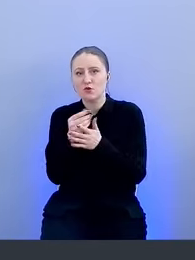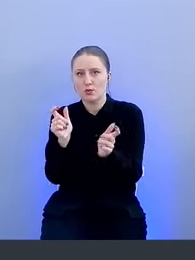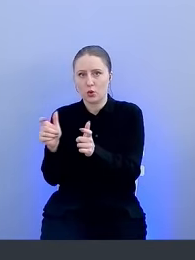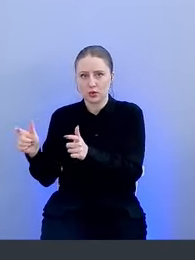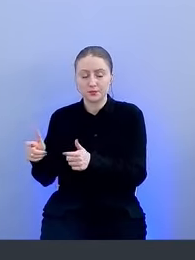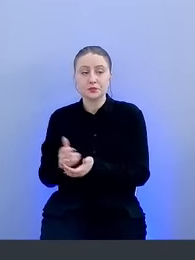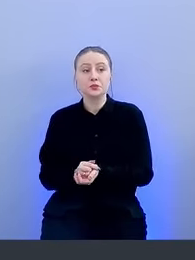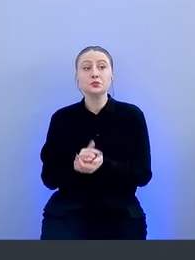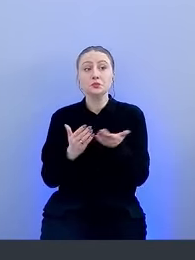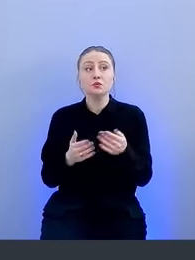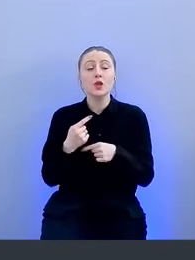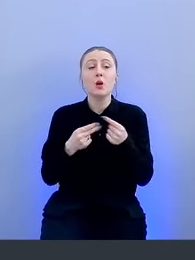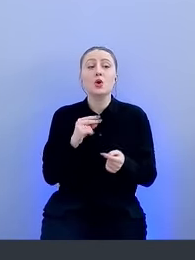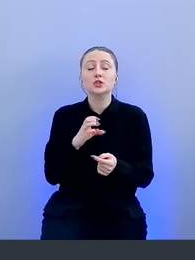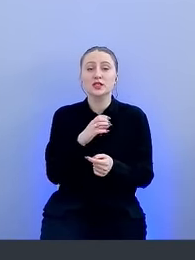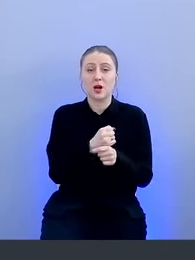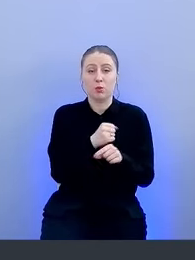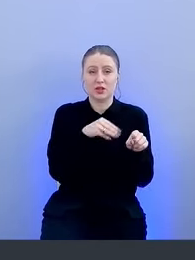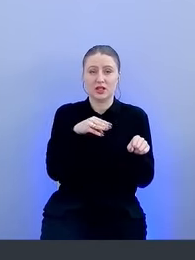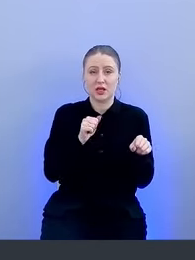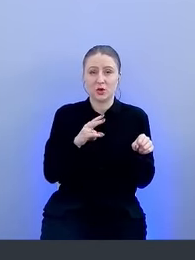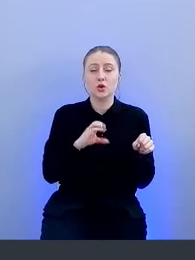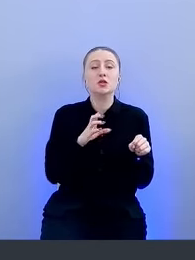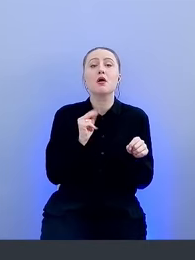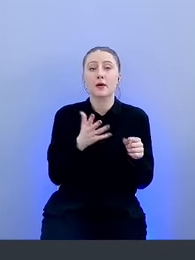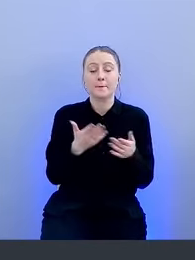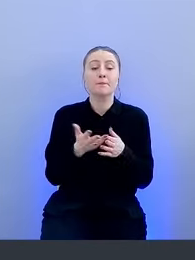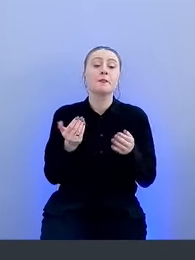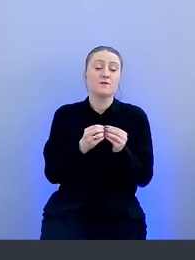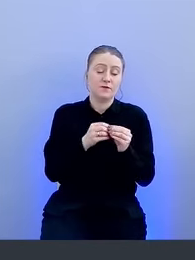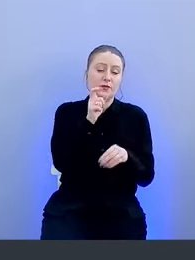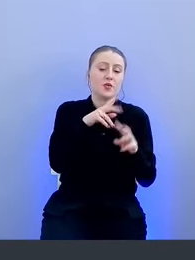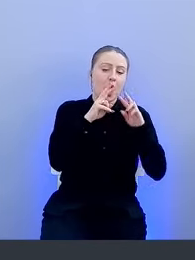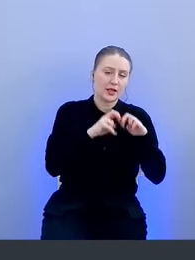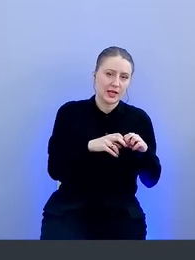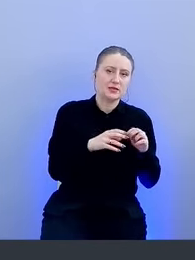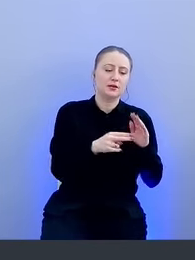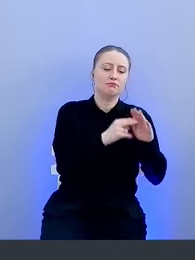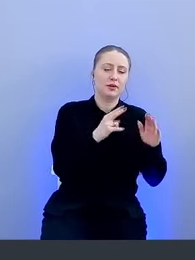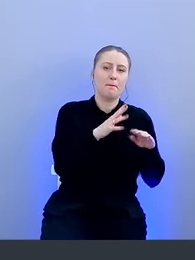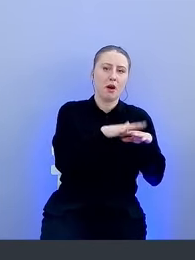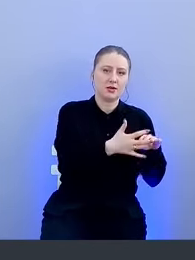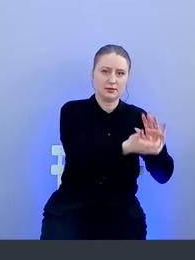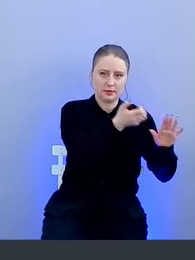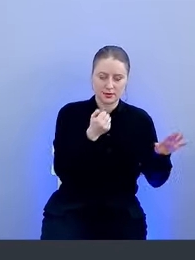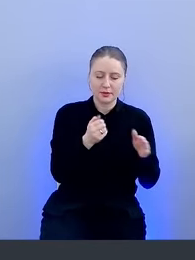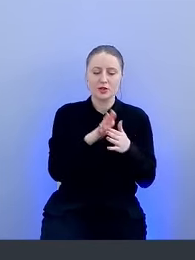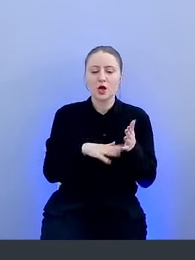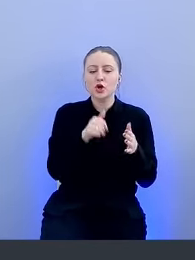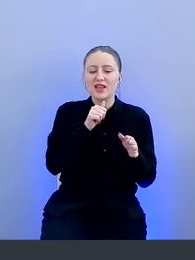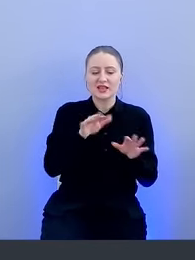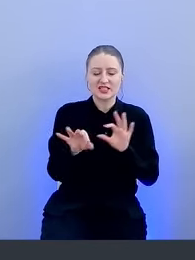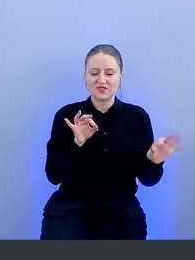Процесс работы с Таносом выглядел следующим образом. Аналитик также выкачивал, адаптировал базу. Затем на тестовой выборке